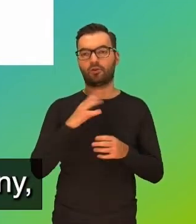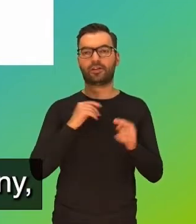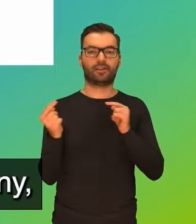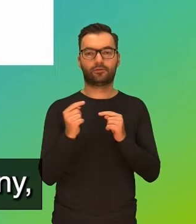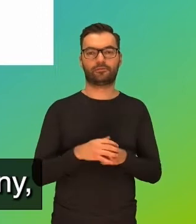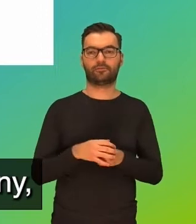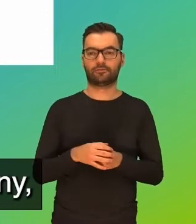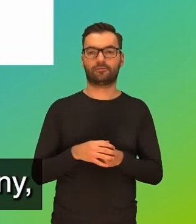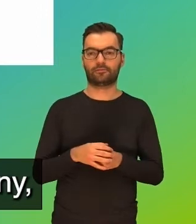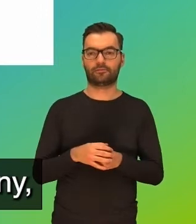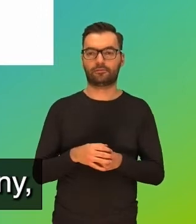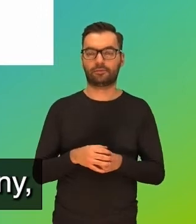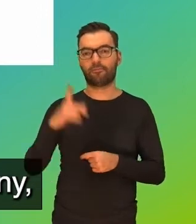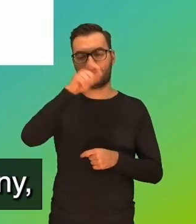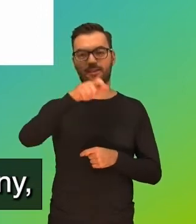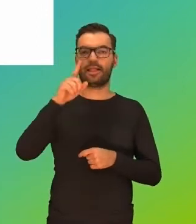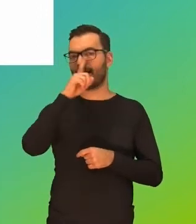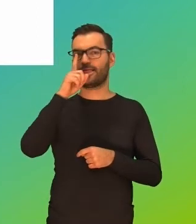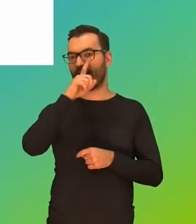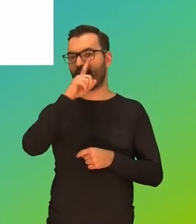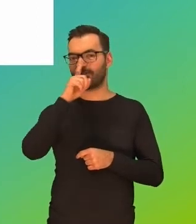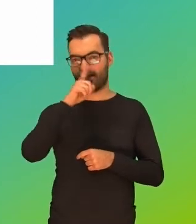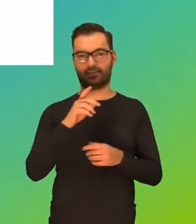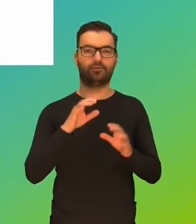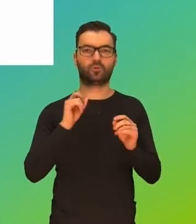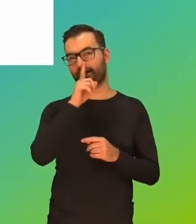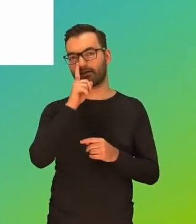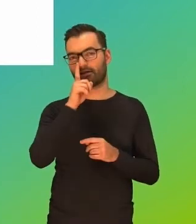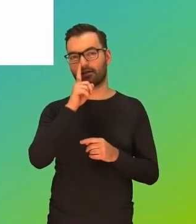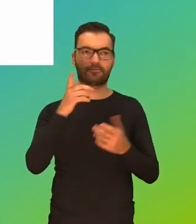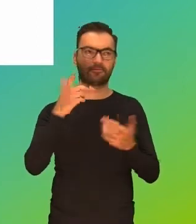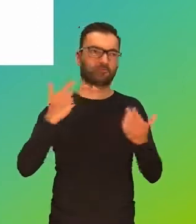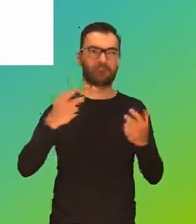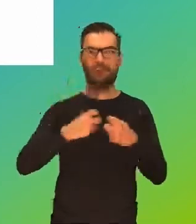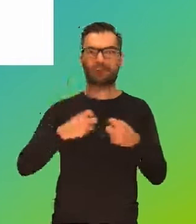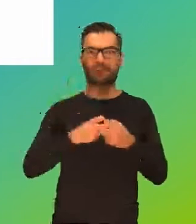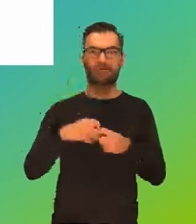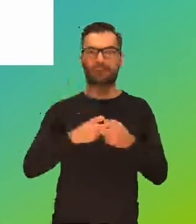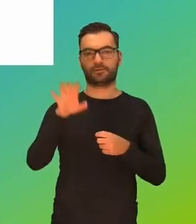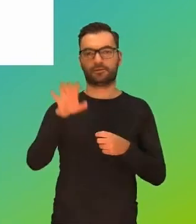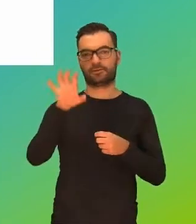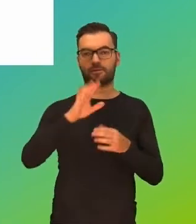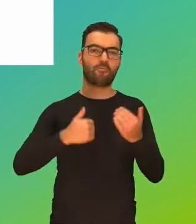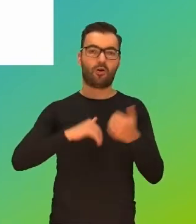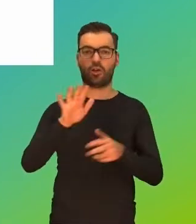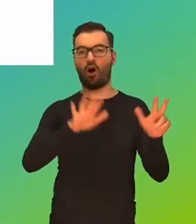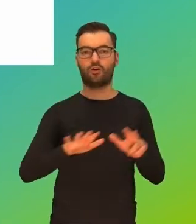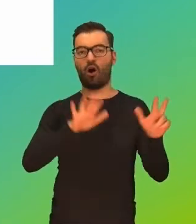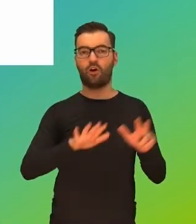Pamiętajmy o tym oczywiście, że to jest nastolatek przeciętny. Są tacy nastolatkowie, którzy spędzają w tej sieci powyżej 8